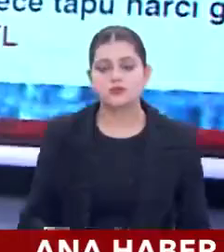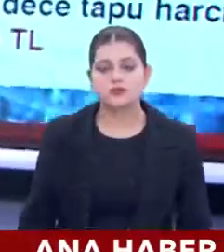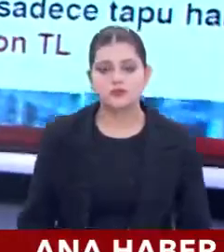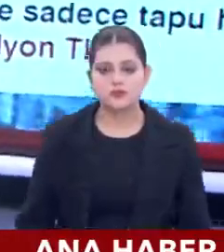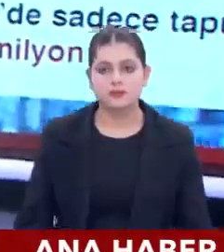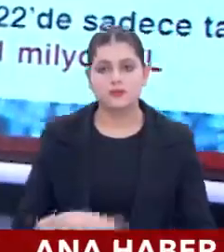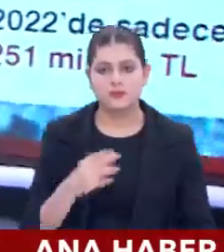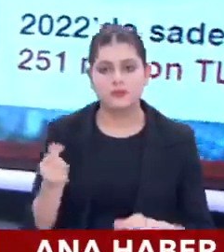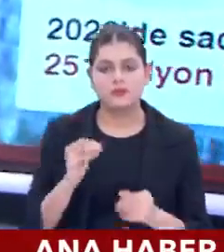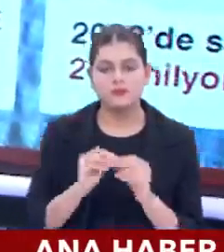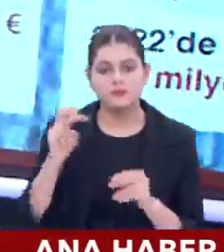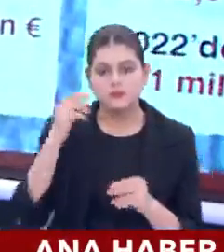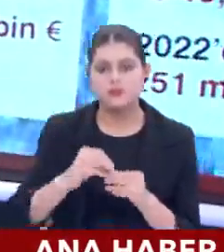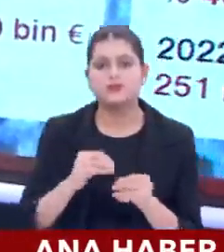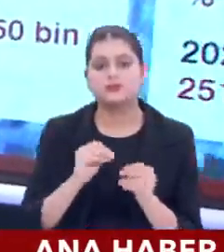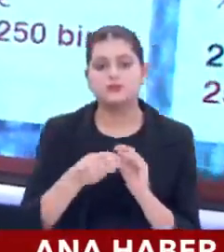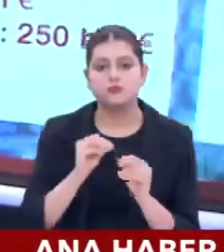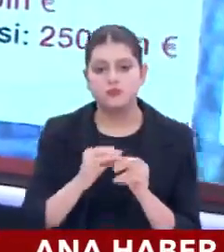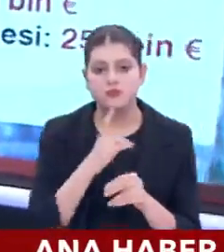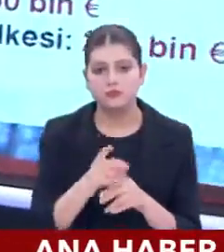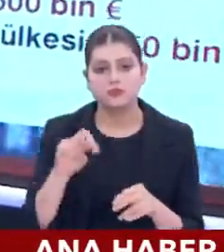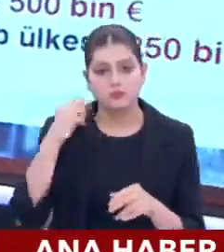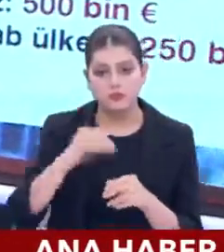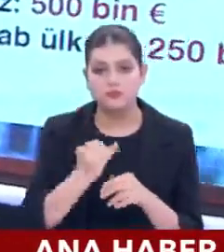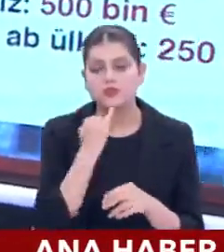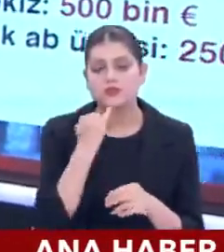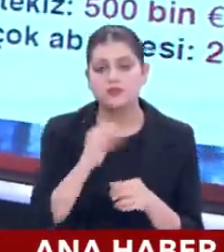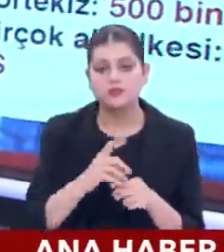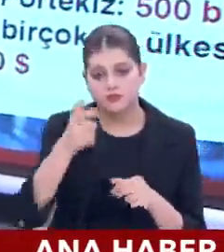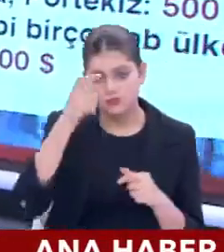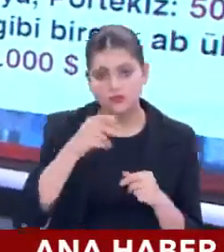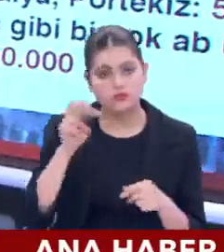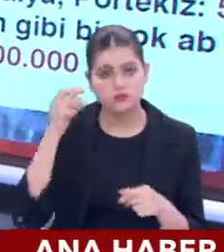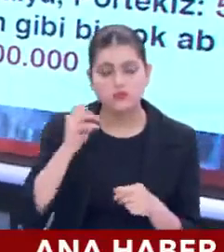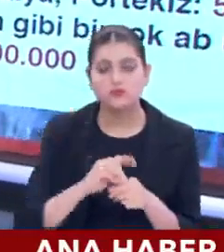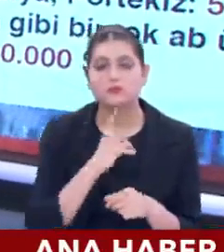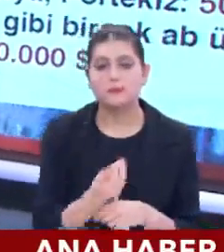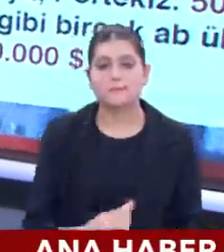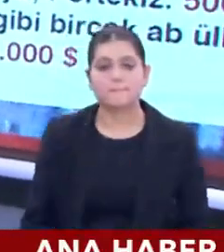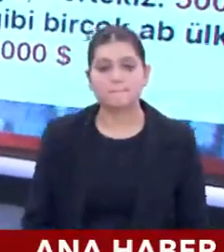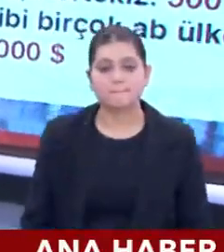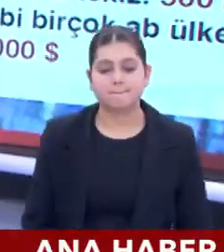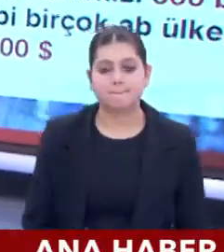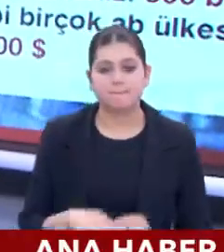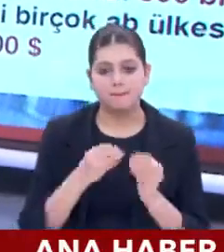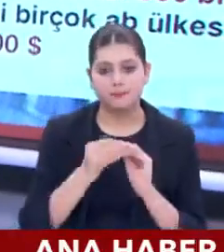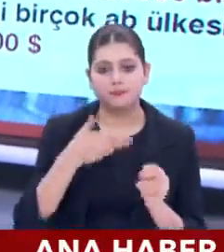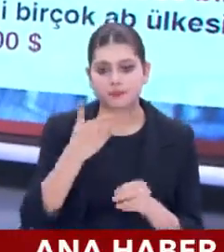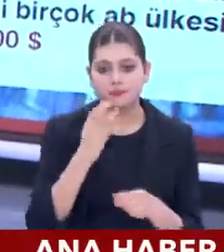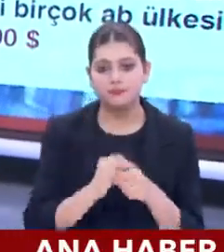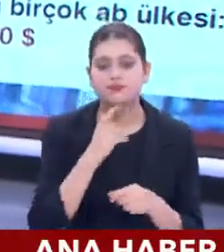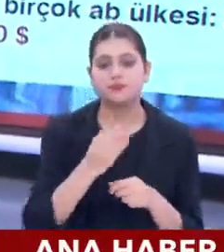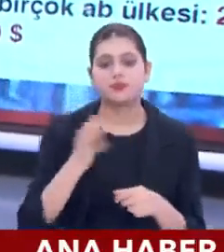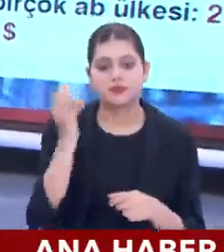Kaçak sığınmacılar, kaçak göçmenler sorunu. Suriye'de misafir etti. Türkiye'den misafir ettiğimiz Suriyeliler. Bu meseledeki eleştiriler,